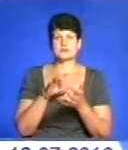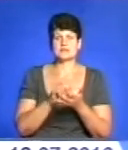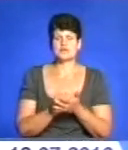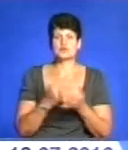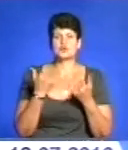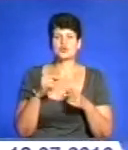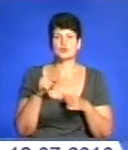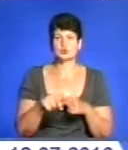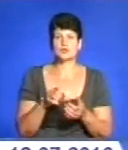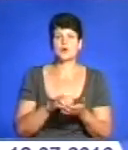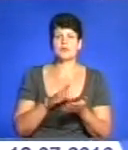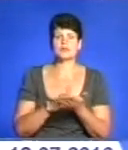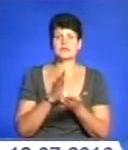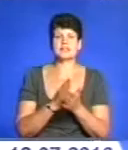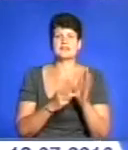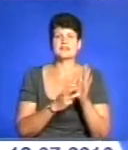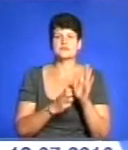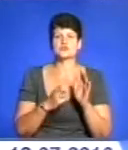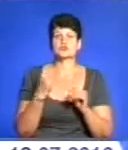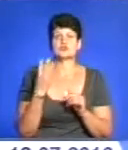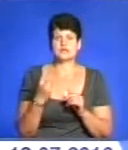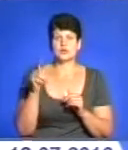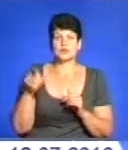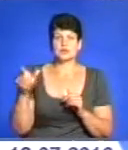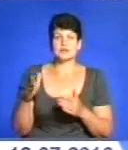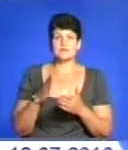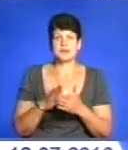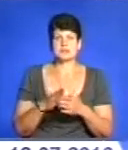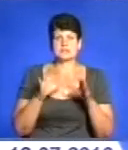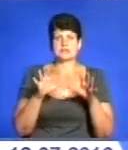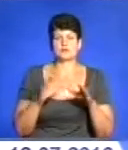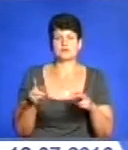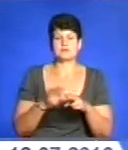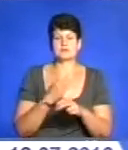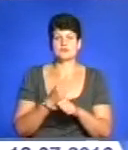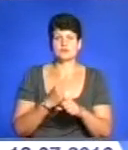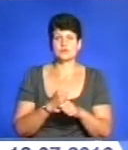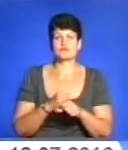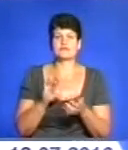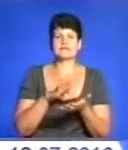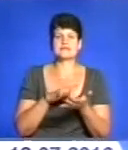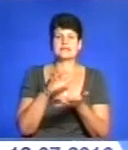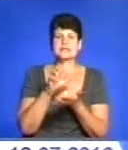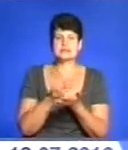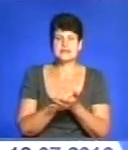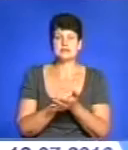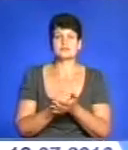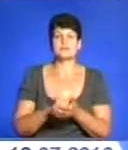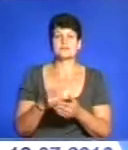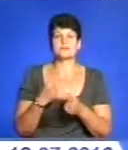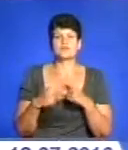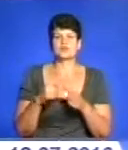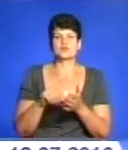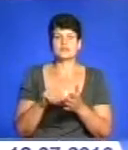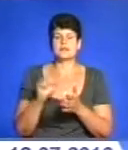Сьогодні тут на обліку перебуває 803 особи, які мають статус безробітних. У центрі зайнятості демобілізованим учасникам АТО допомагають